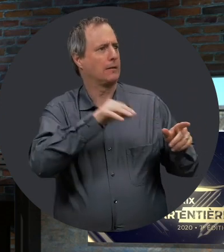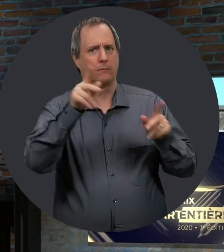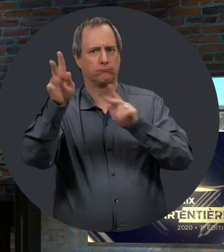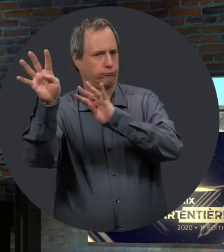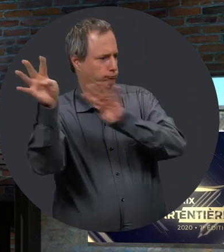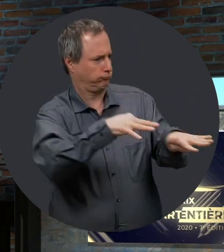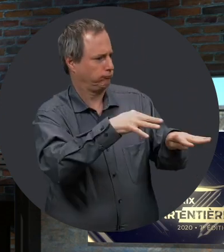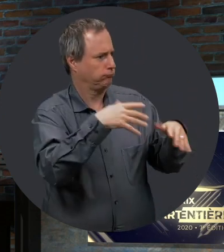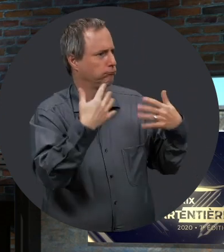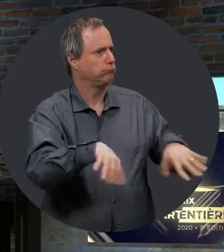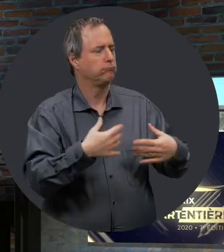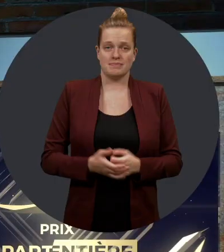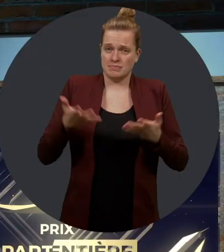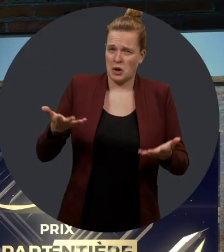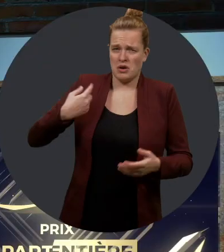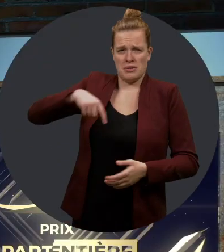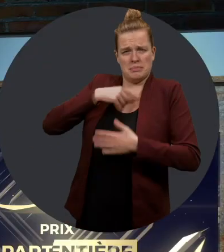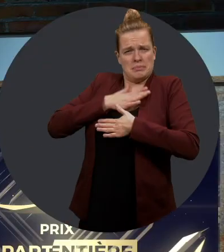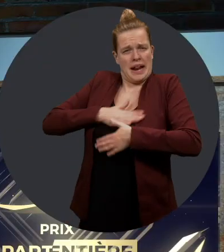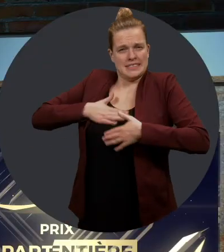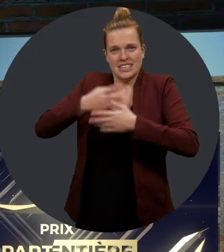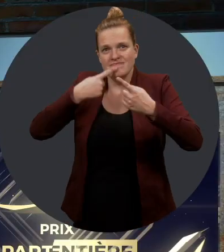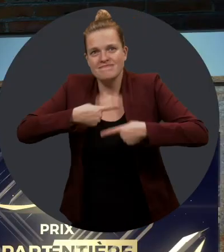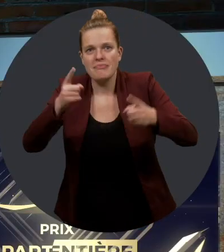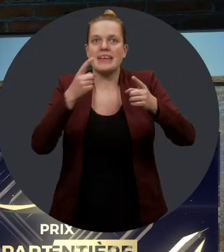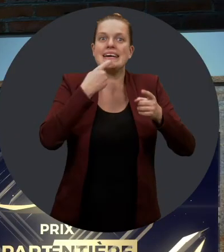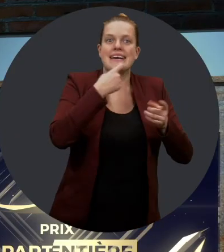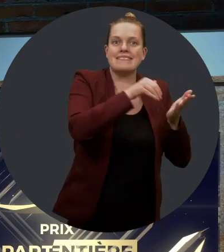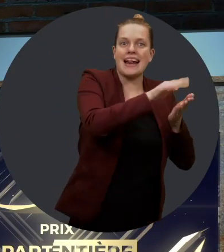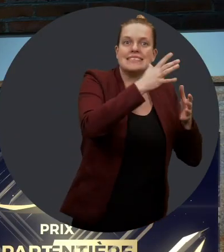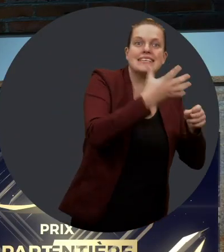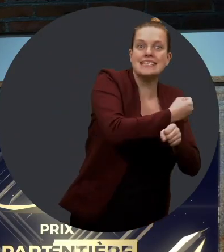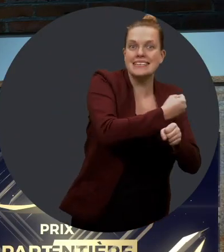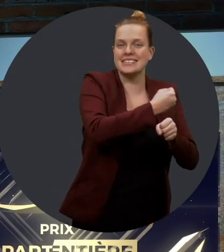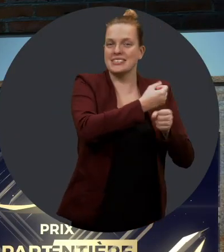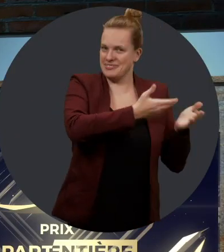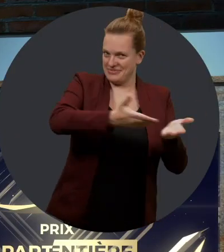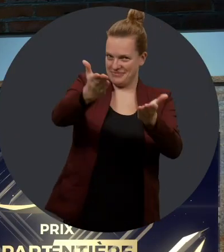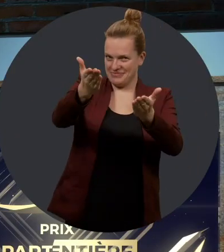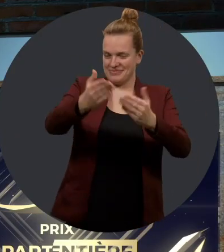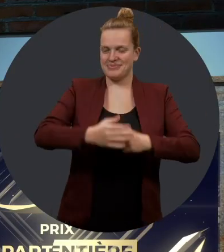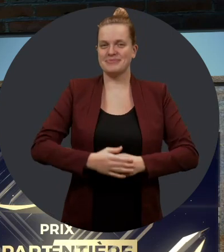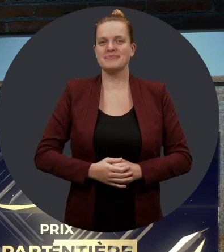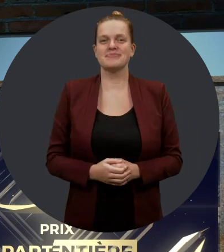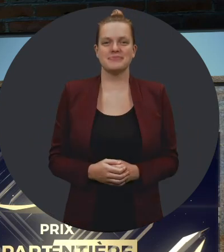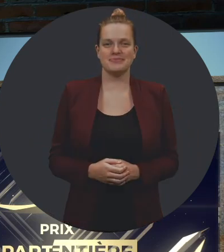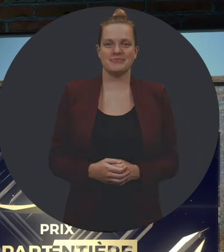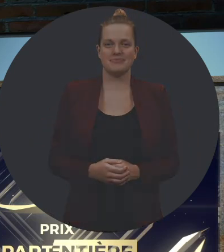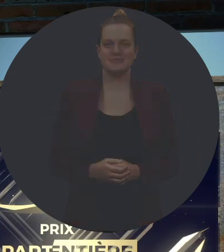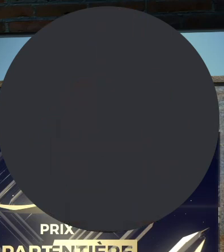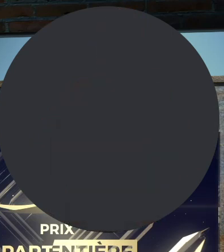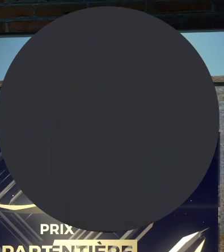connus par l'ensemble de la population. Alors, nous avons le plaisir de vous annoncer que les finalistes de la catégorie